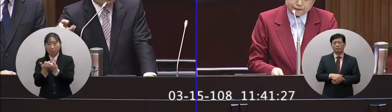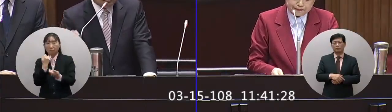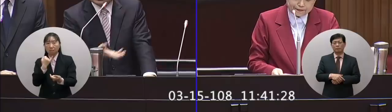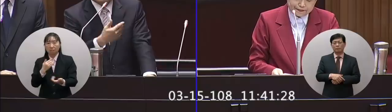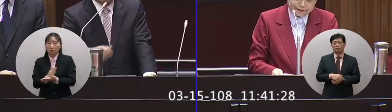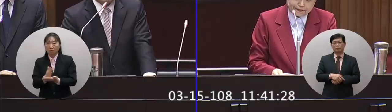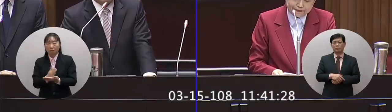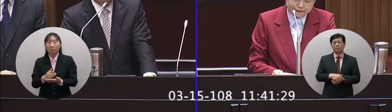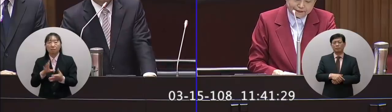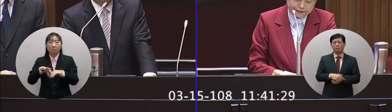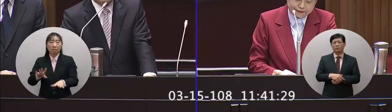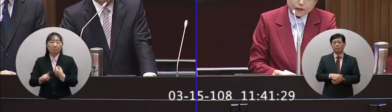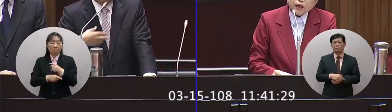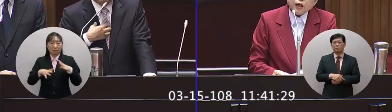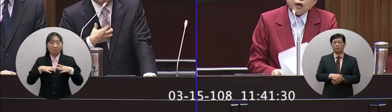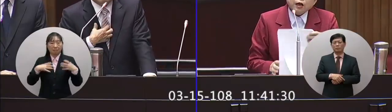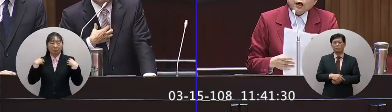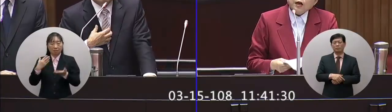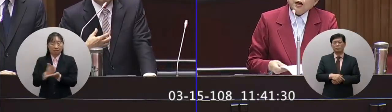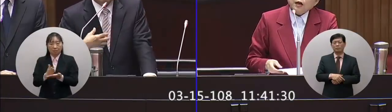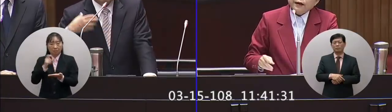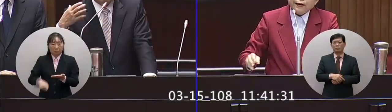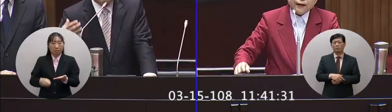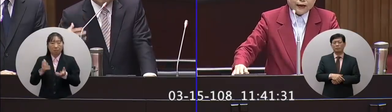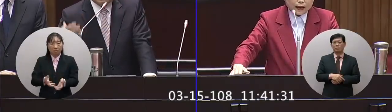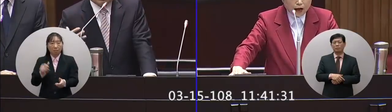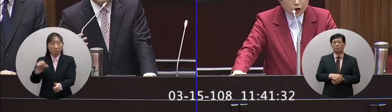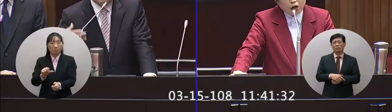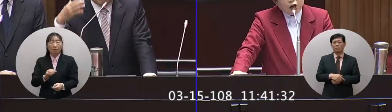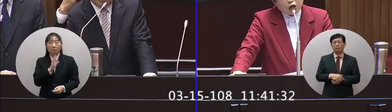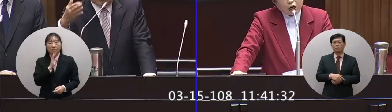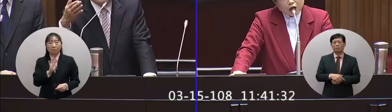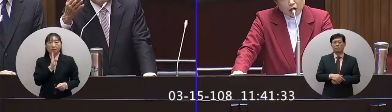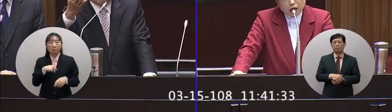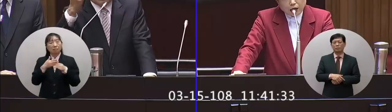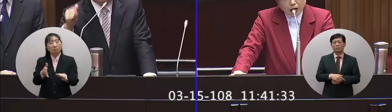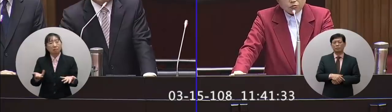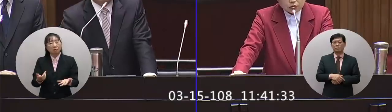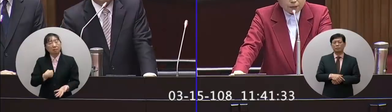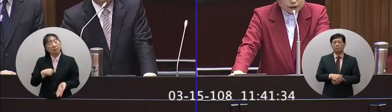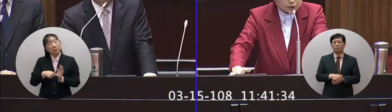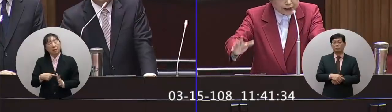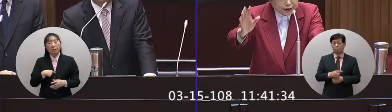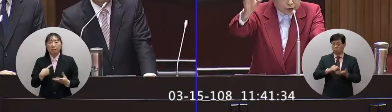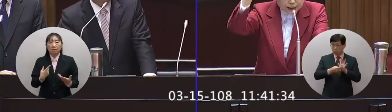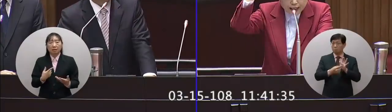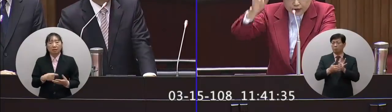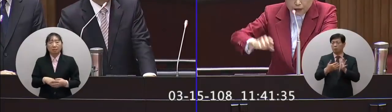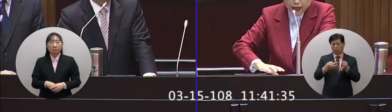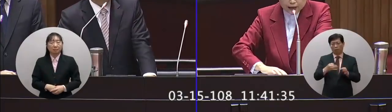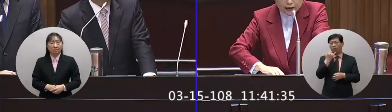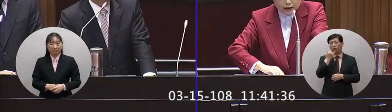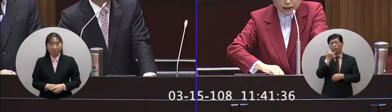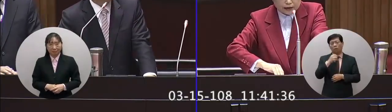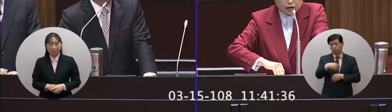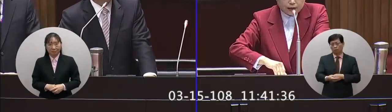請法官都重判但是我因為就這種事情我表示態度就是好你表示態度可以了我們再